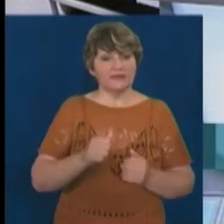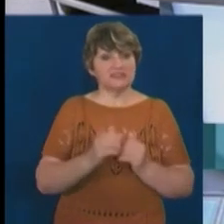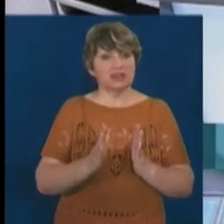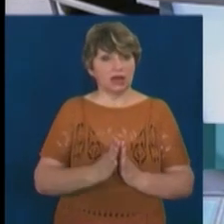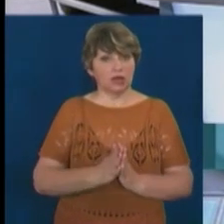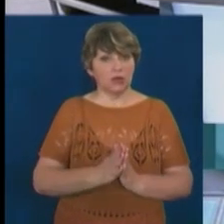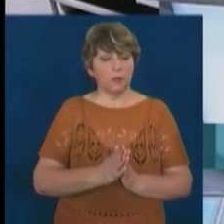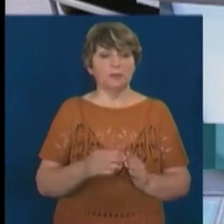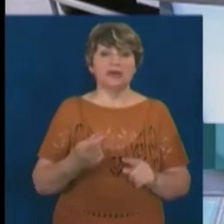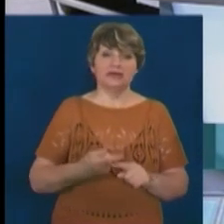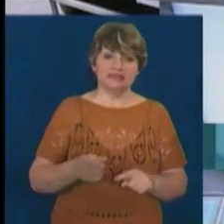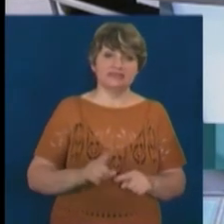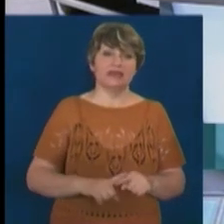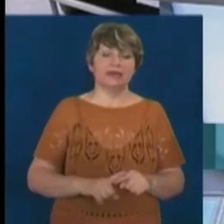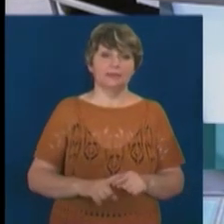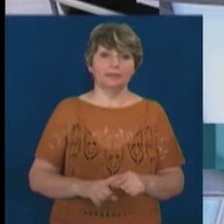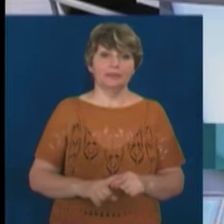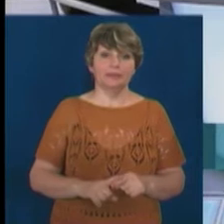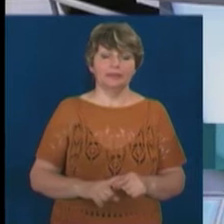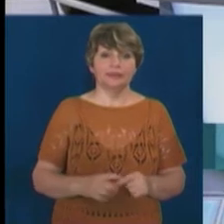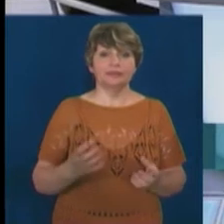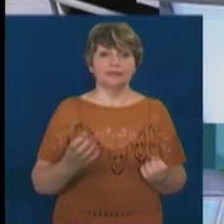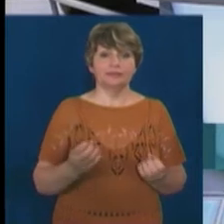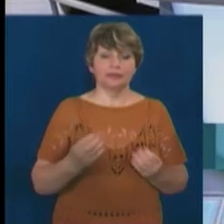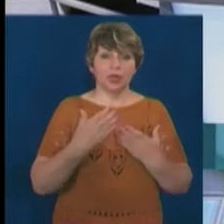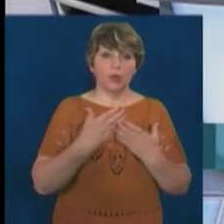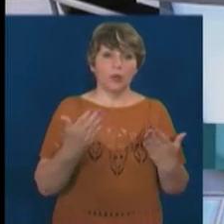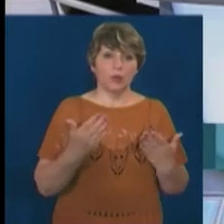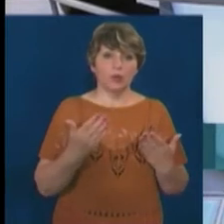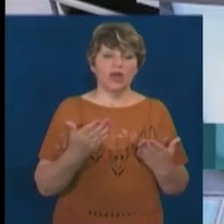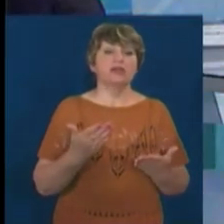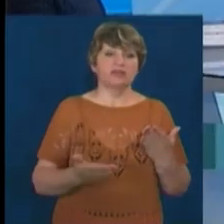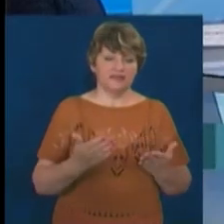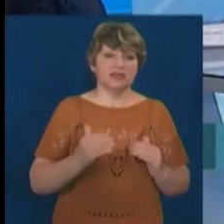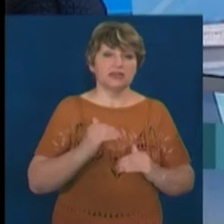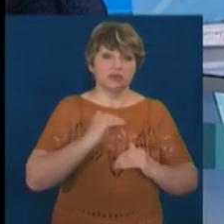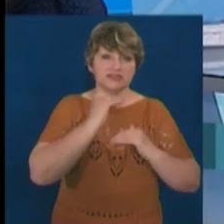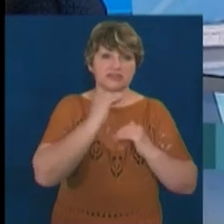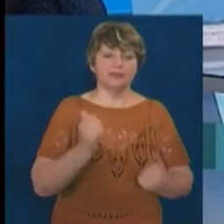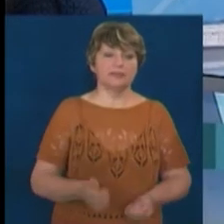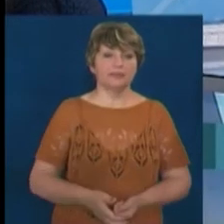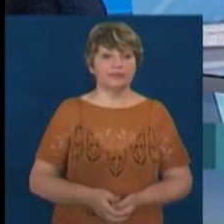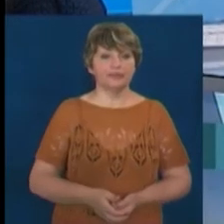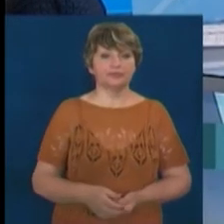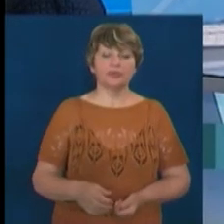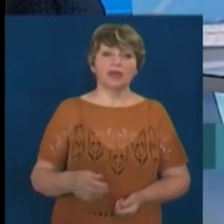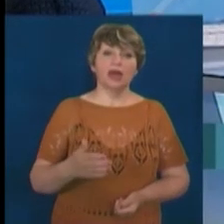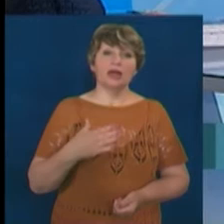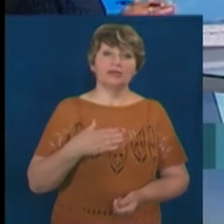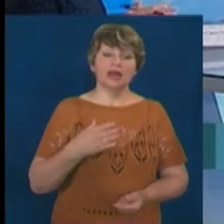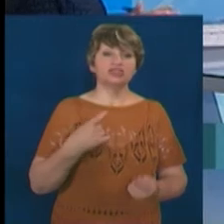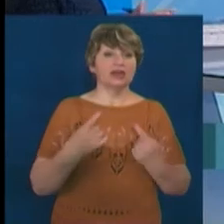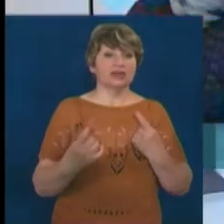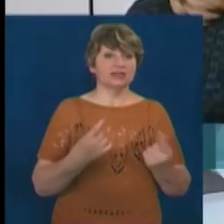І це, який ще останній бутн, я думаю, що цих буде достатньо, бо не згадаю. Власне, для того, аби наша розмова